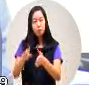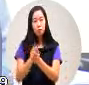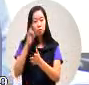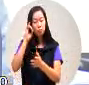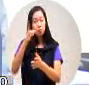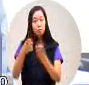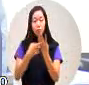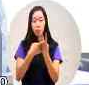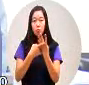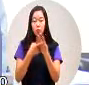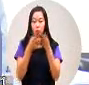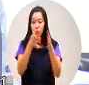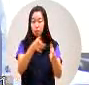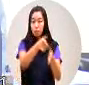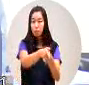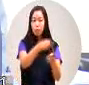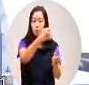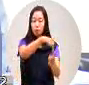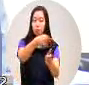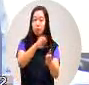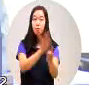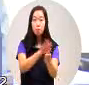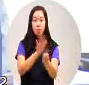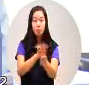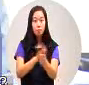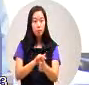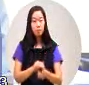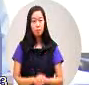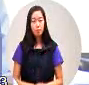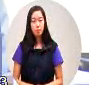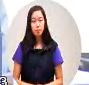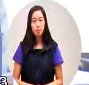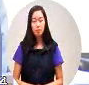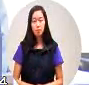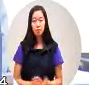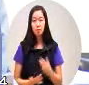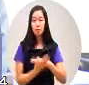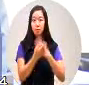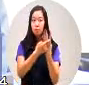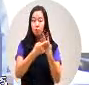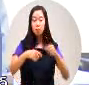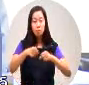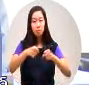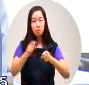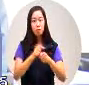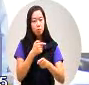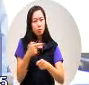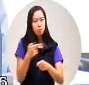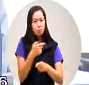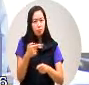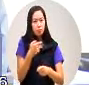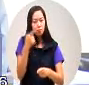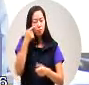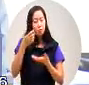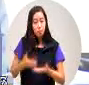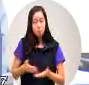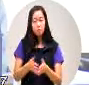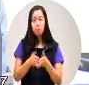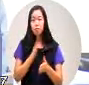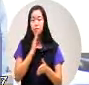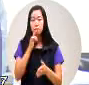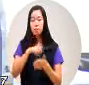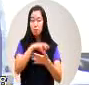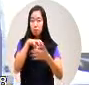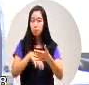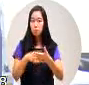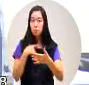的人来进行辅导他的产业计划产业计划非常非常的重要那么其